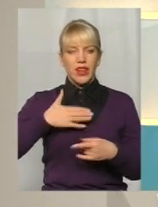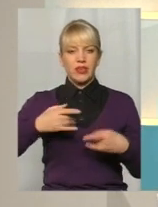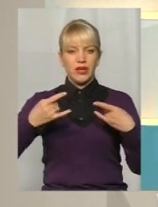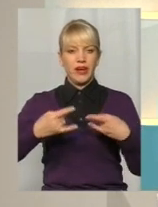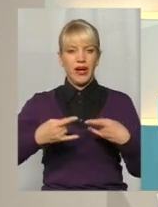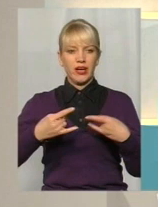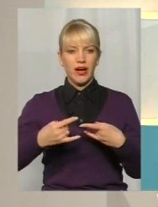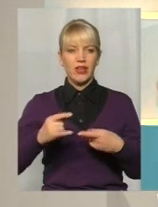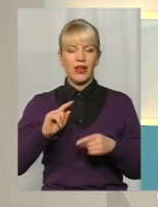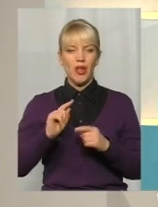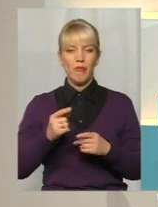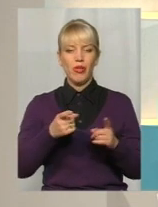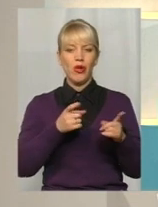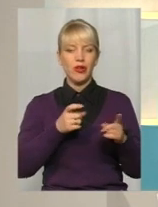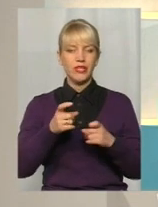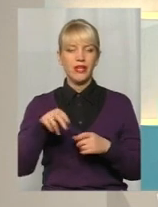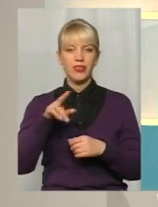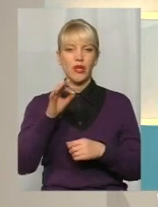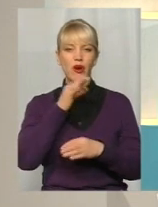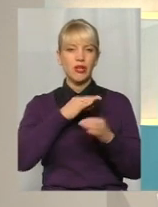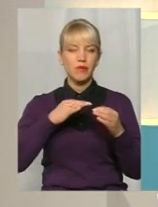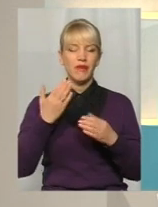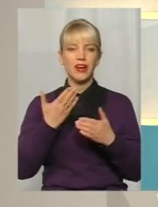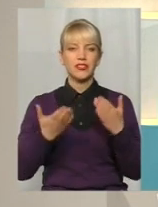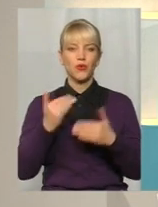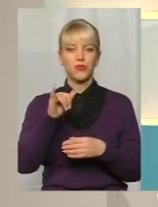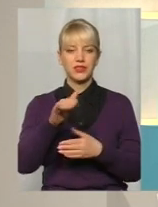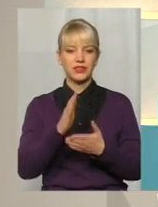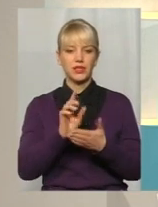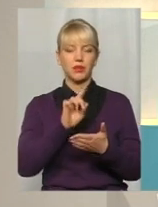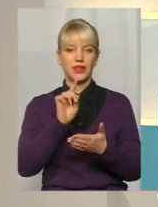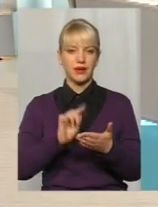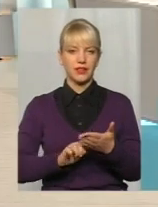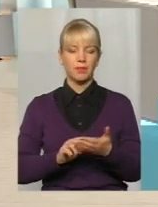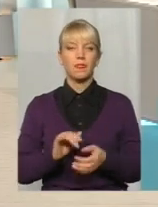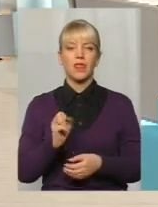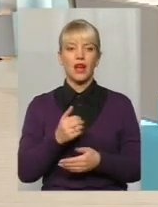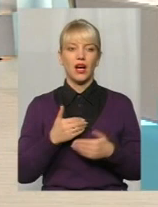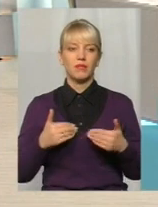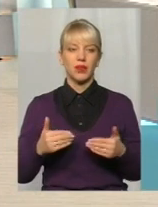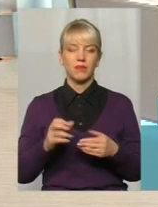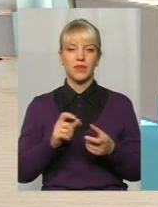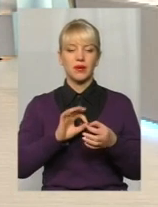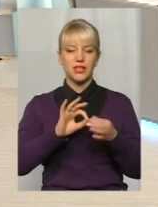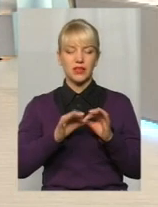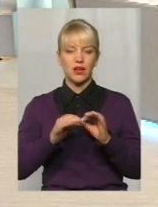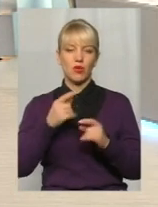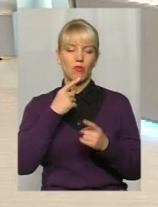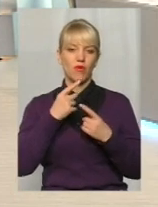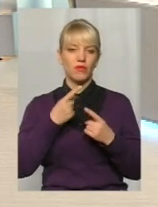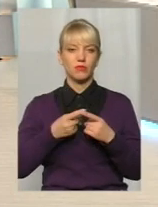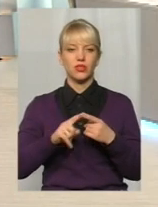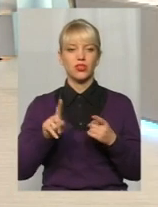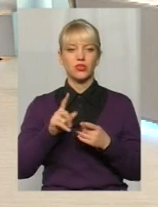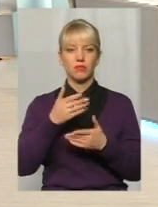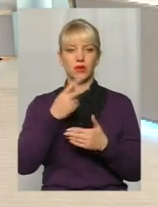екранах, тому долучайтесь до розмови, якщо у вас є питання. А ми давайте більш детально поговоримо про те, що ми